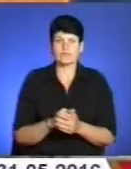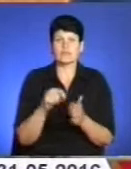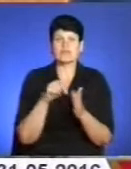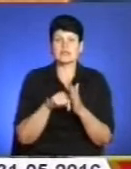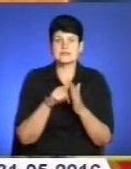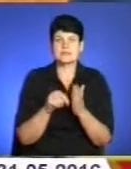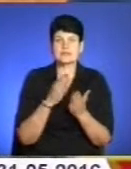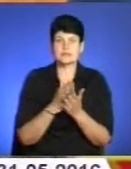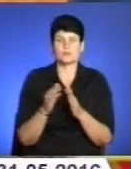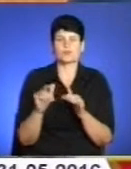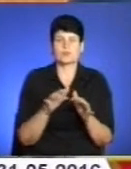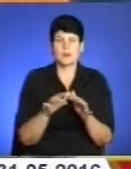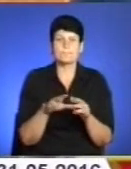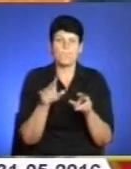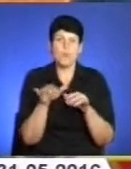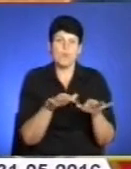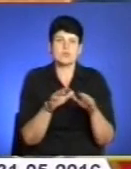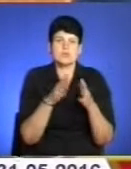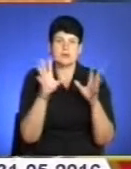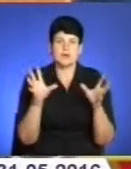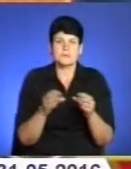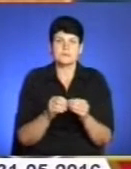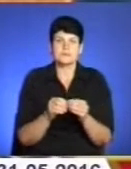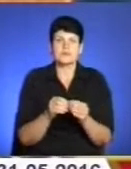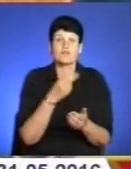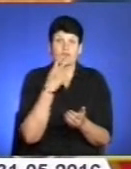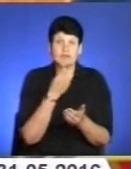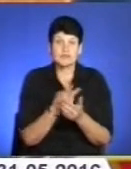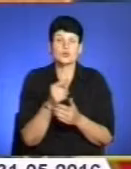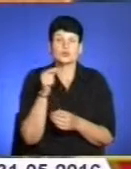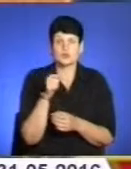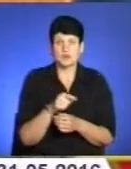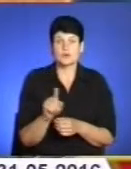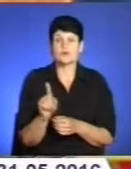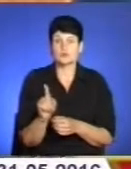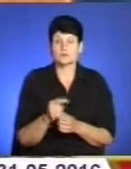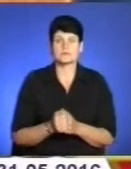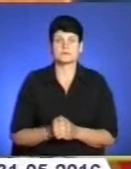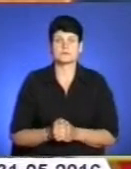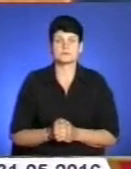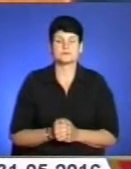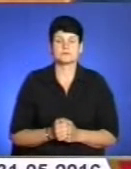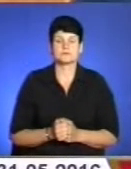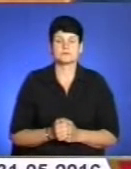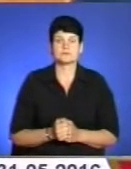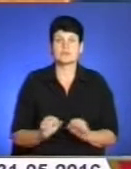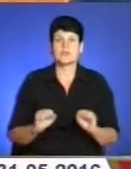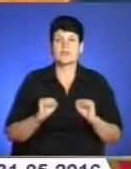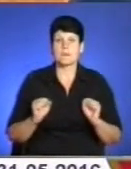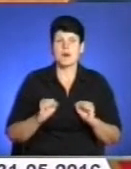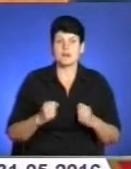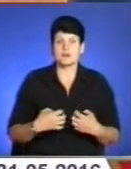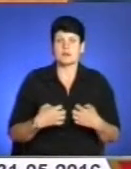місця події, по самих подіях видно про те, що намагалися